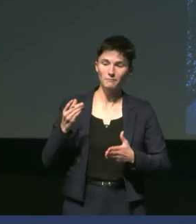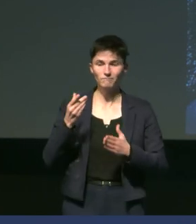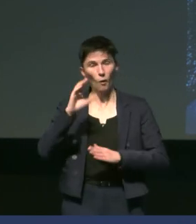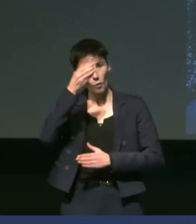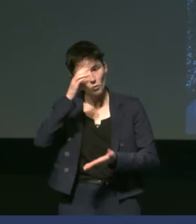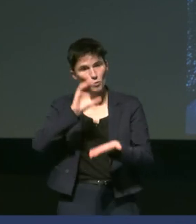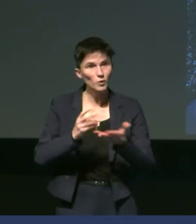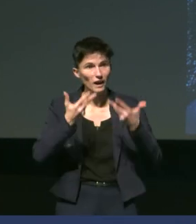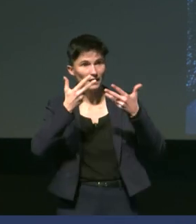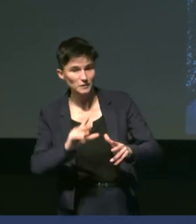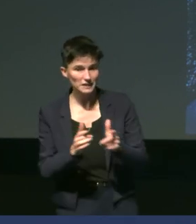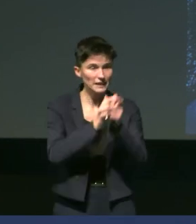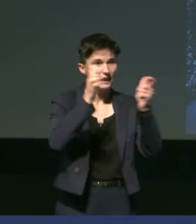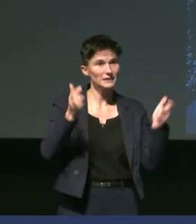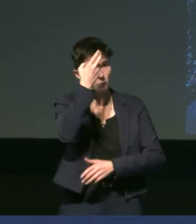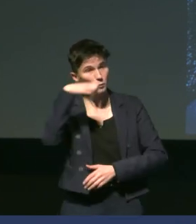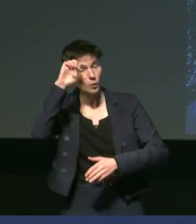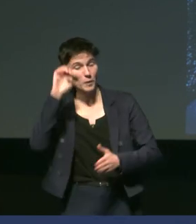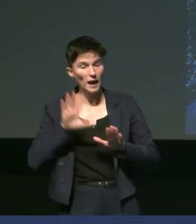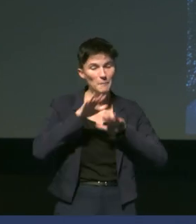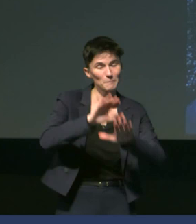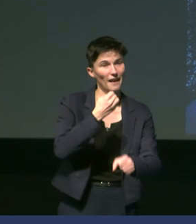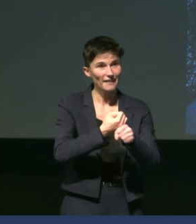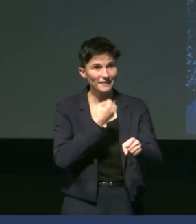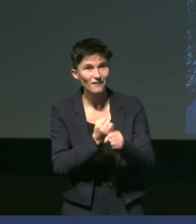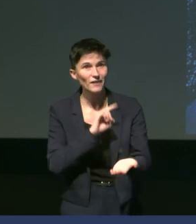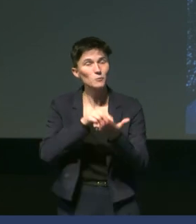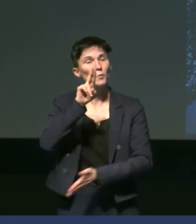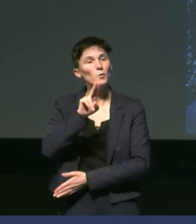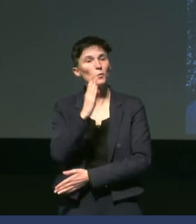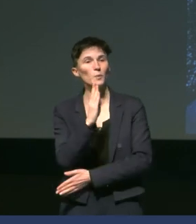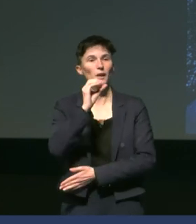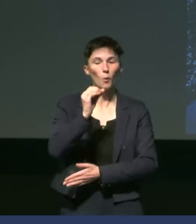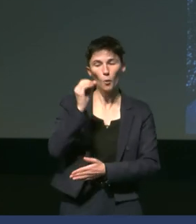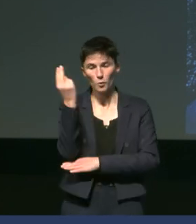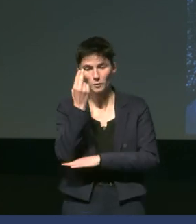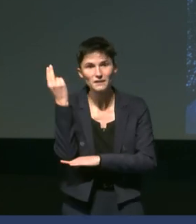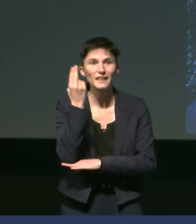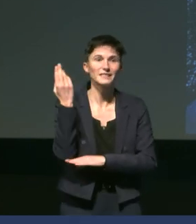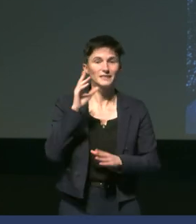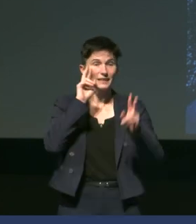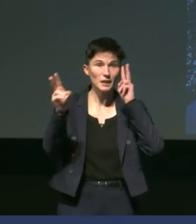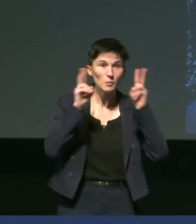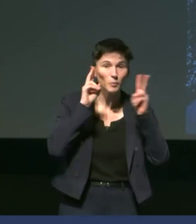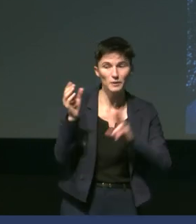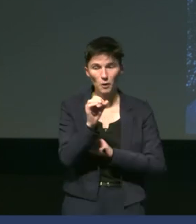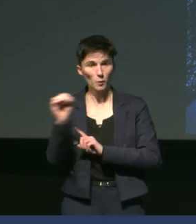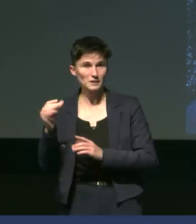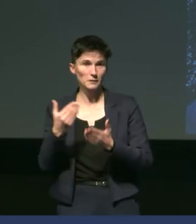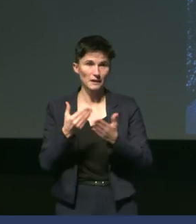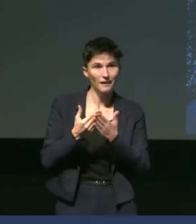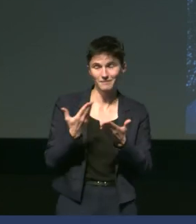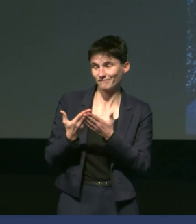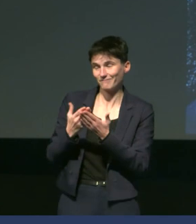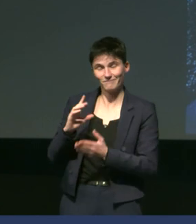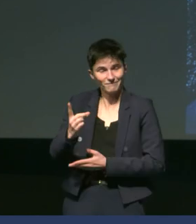universitaire européen de la mer de l'UBO l'université bretagne occidentale affiliée au lémar et donc